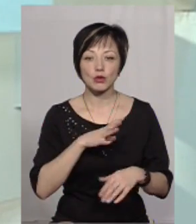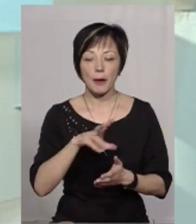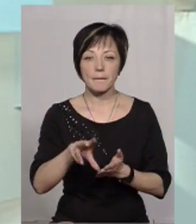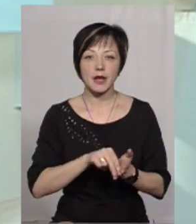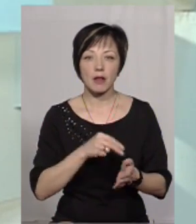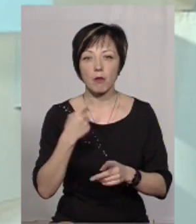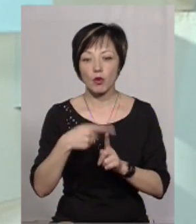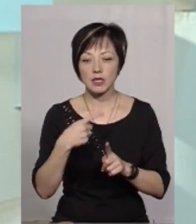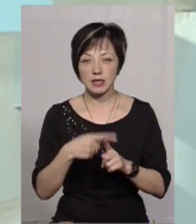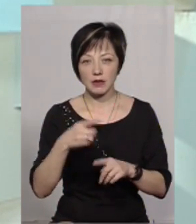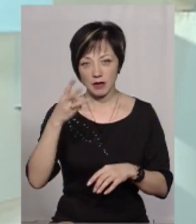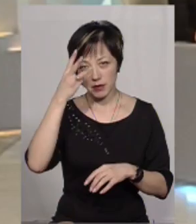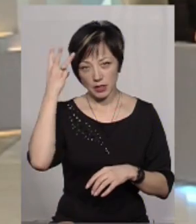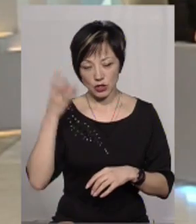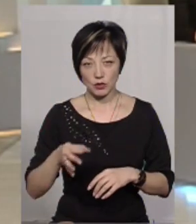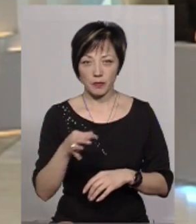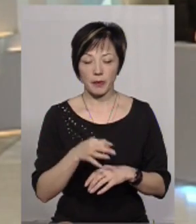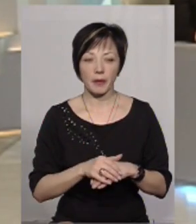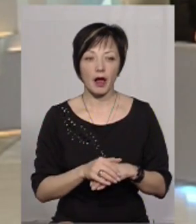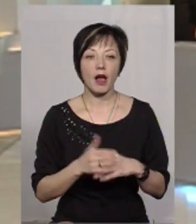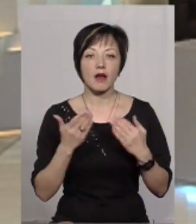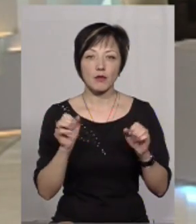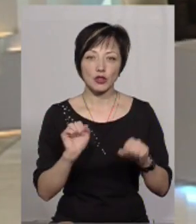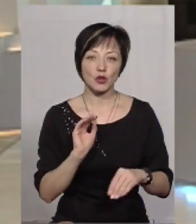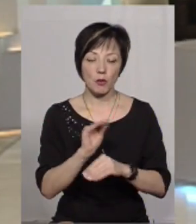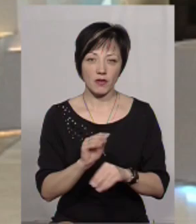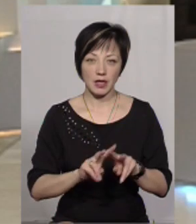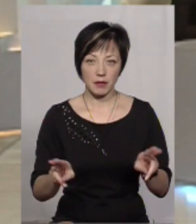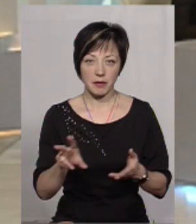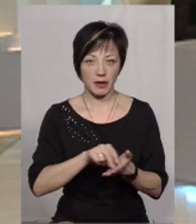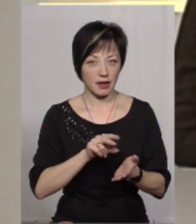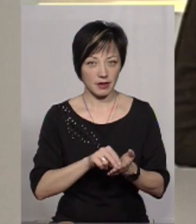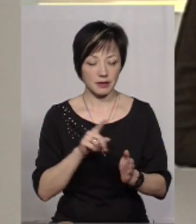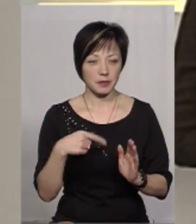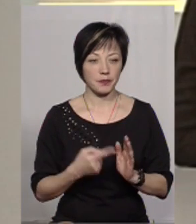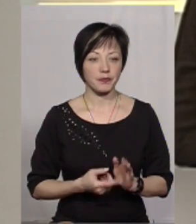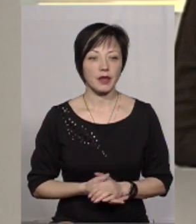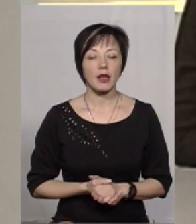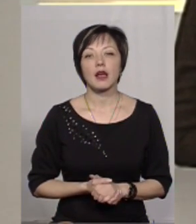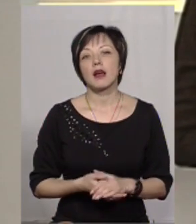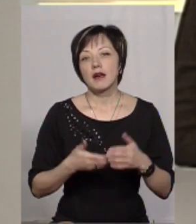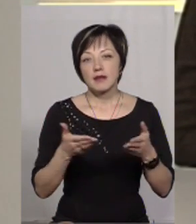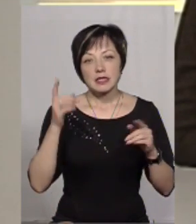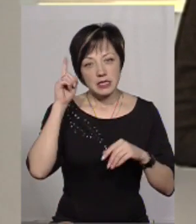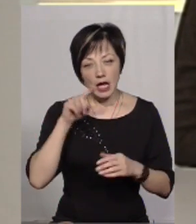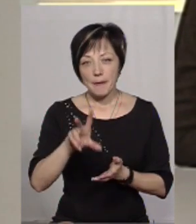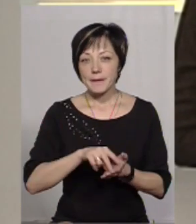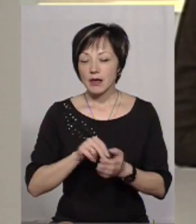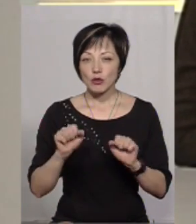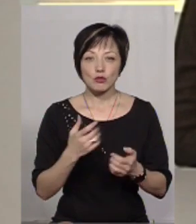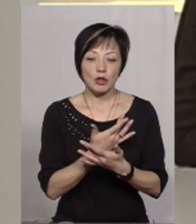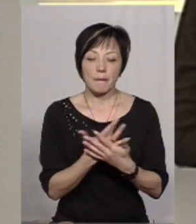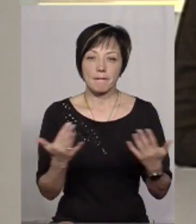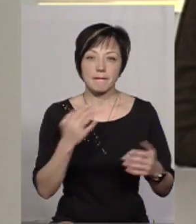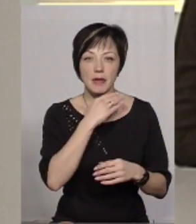прикладами позитивними для Хмельниччини. Наталія, може доповнити такими прикладами, так? Ви знаєте, прикладів може бути безліч, але